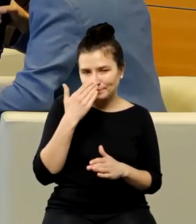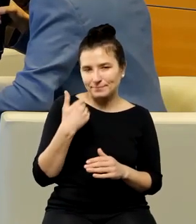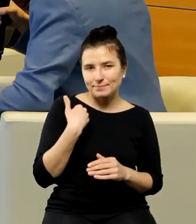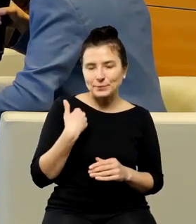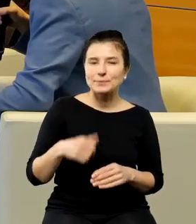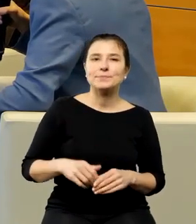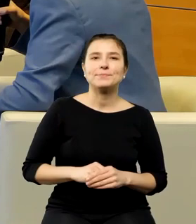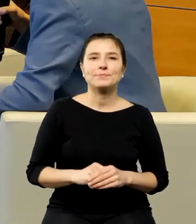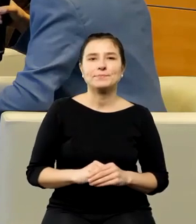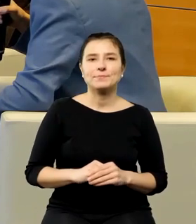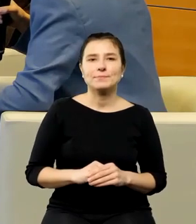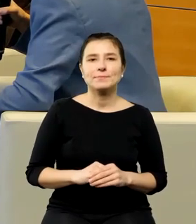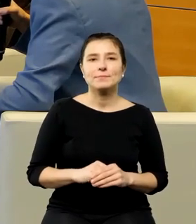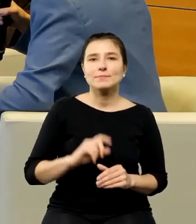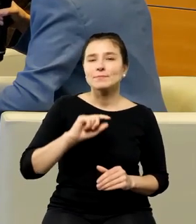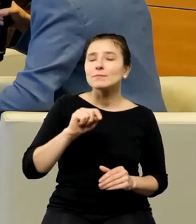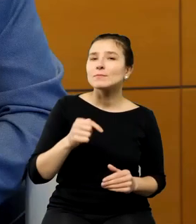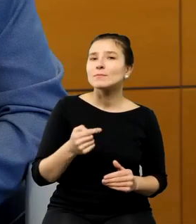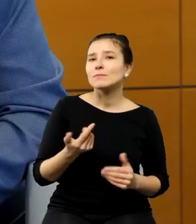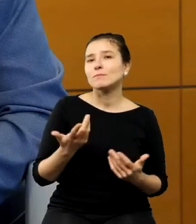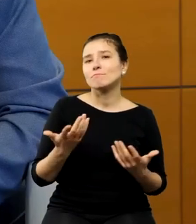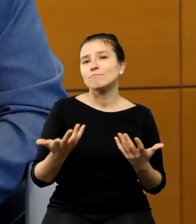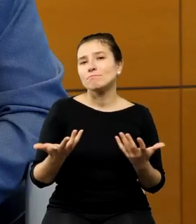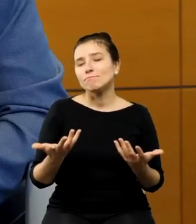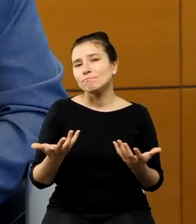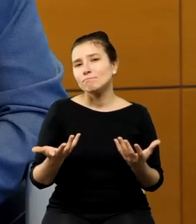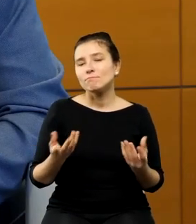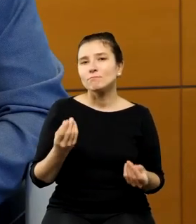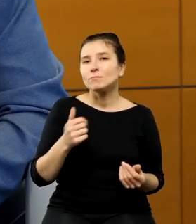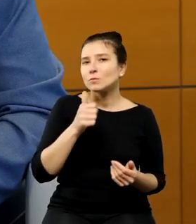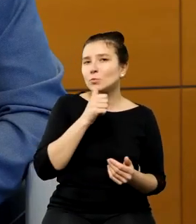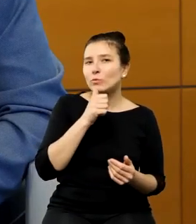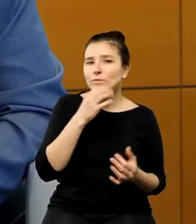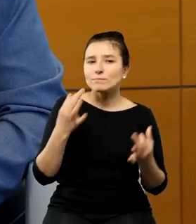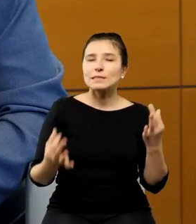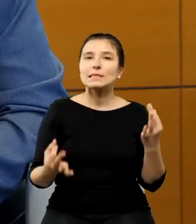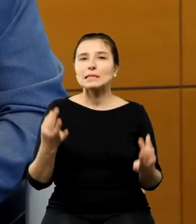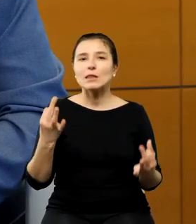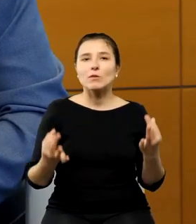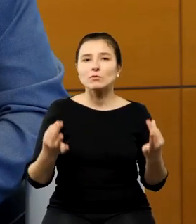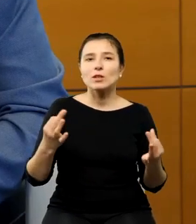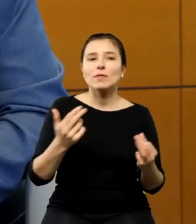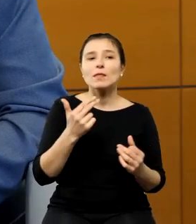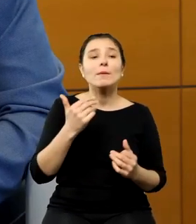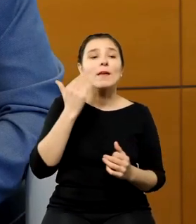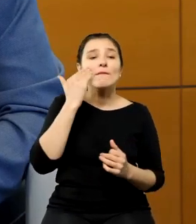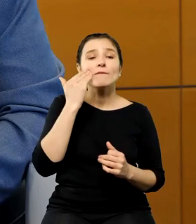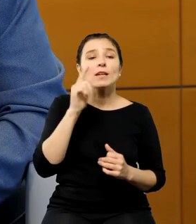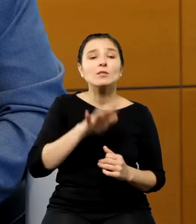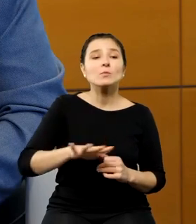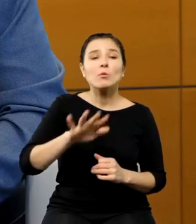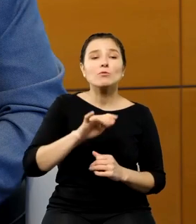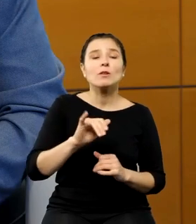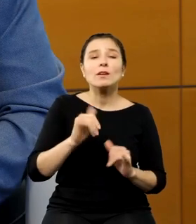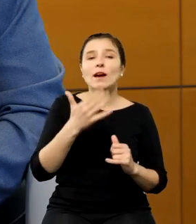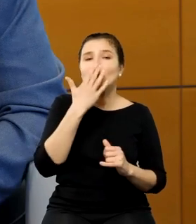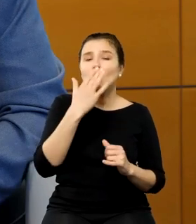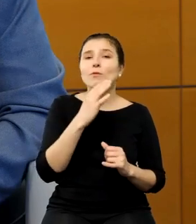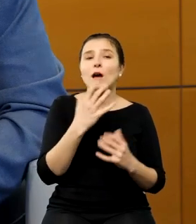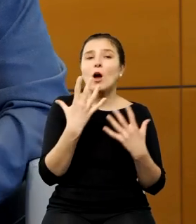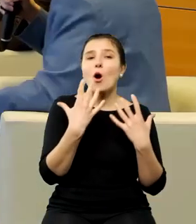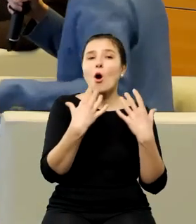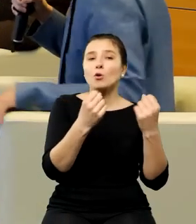poddali jakoś refleksji ten stan wiedzy społecznej i społecznej recepcji tej